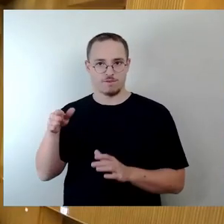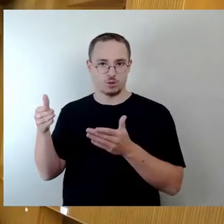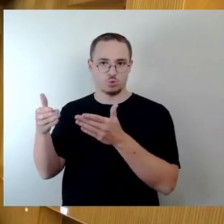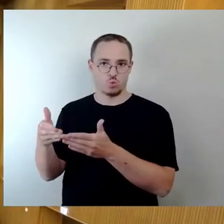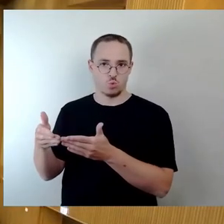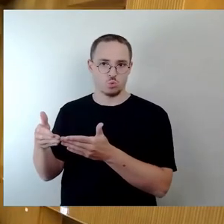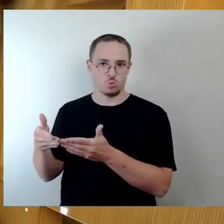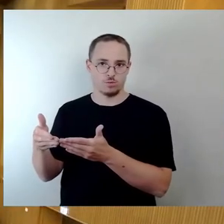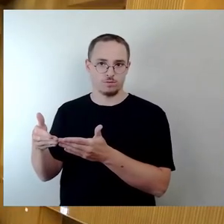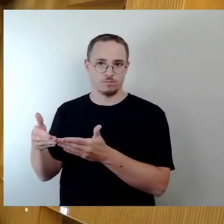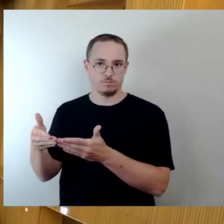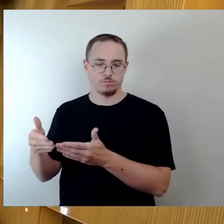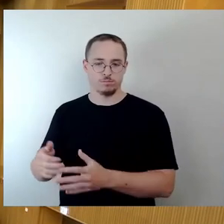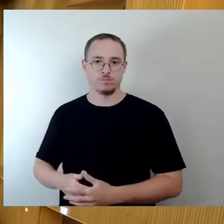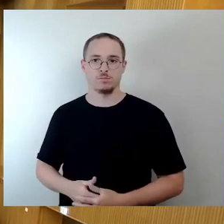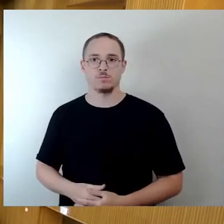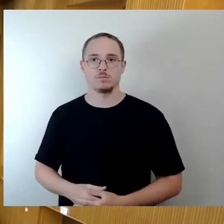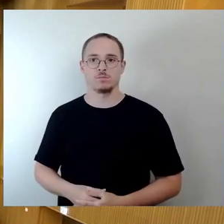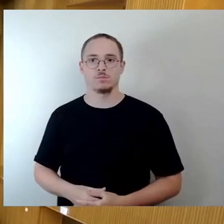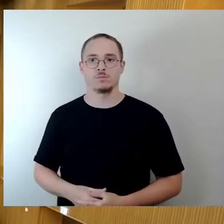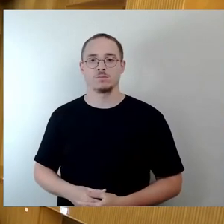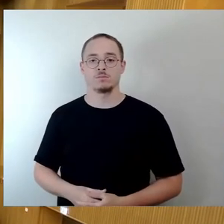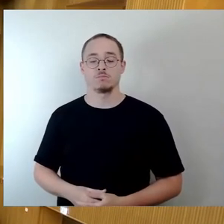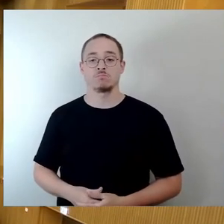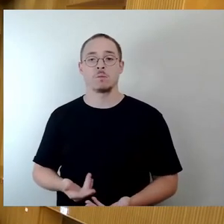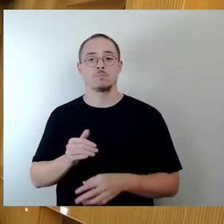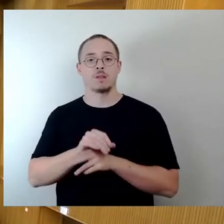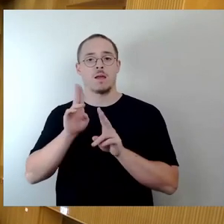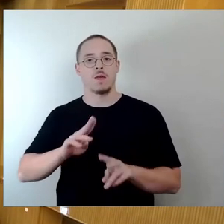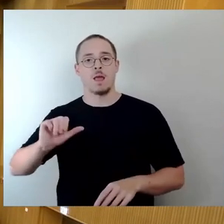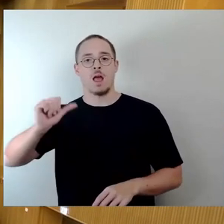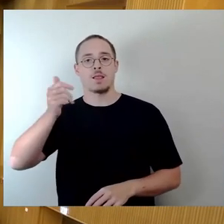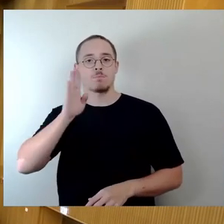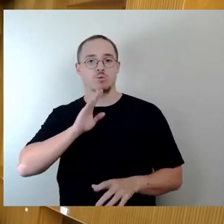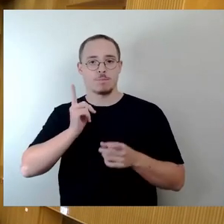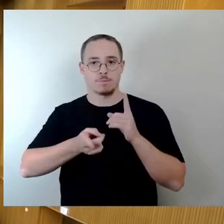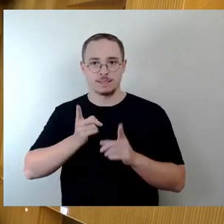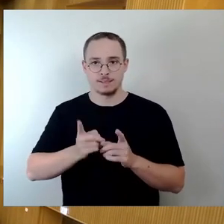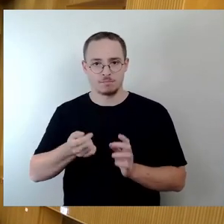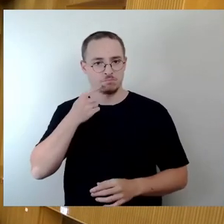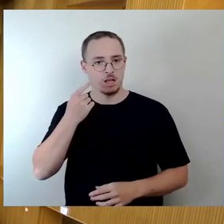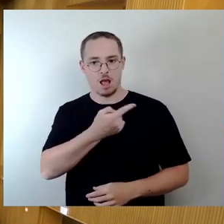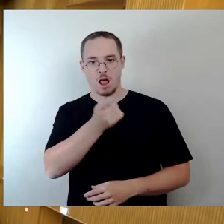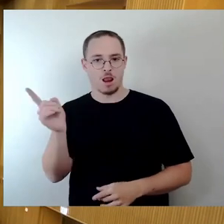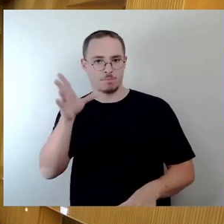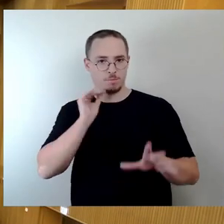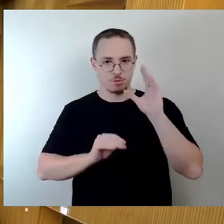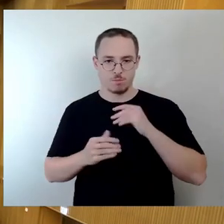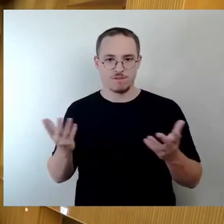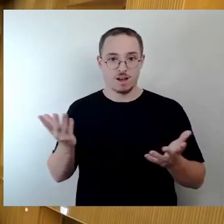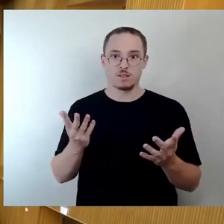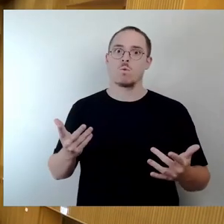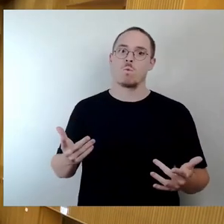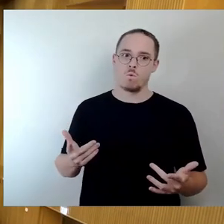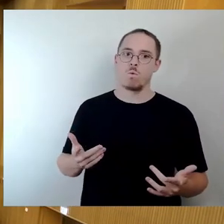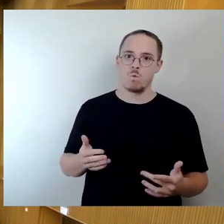Sehr geehrter Herr Erster Bürgermeister, ich denke, jeder hier im Raum hat mitbekommen, den gewaltsamen Überfall auf einen Kandidaten zur Europawahl.